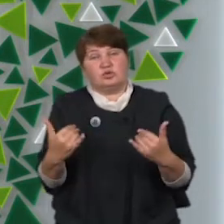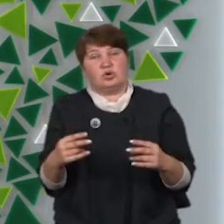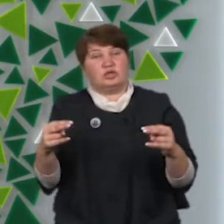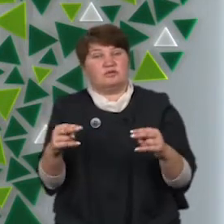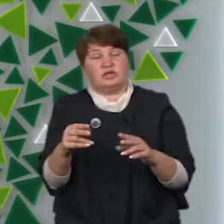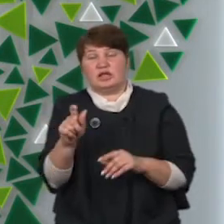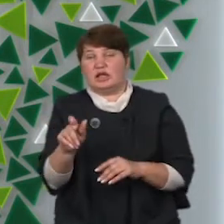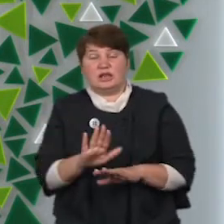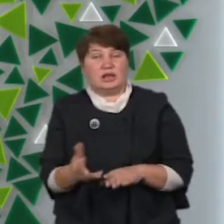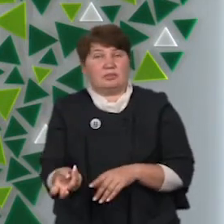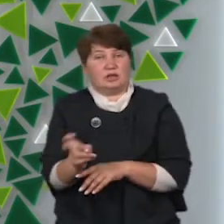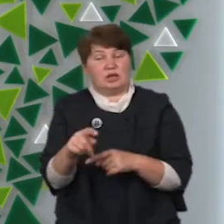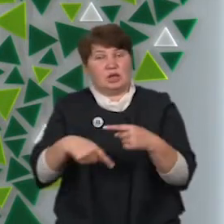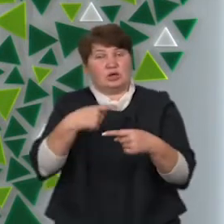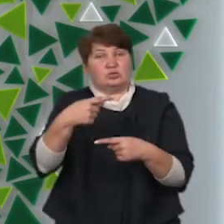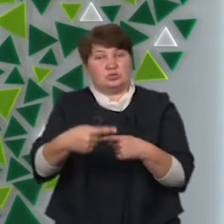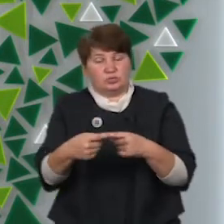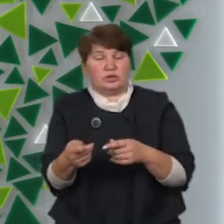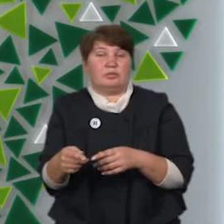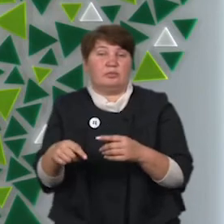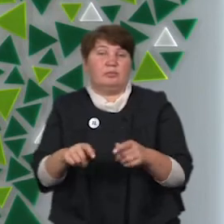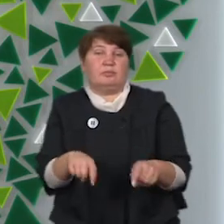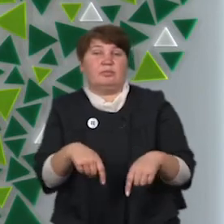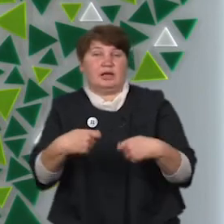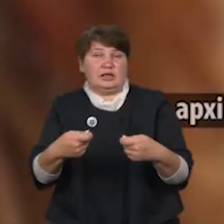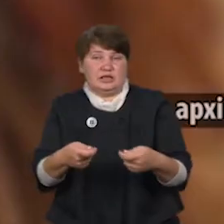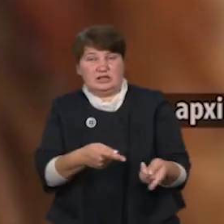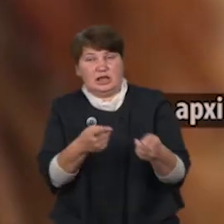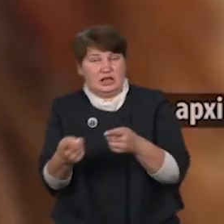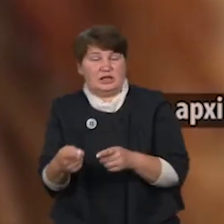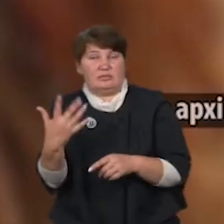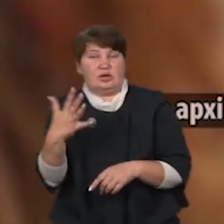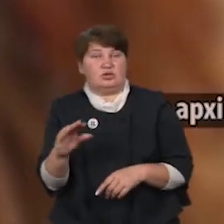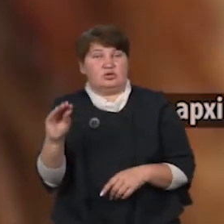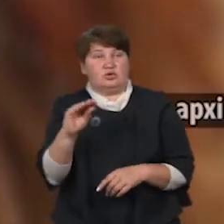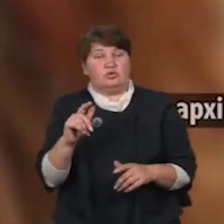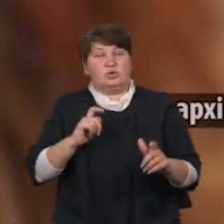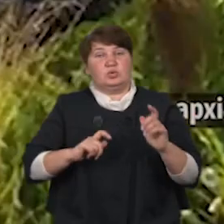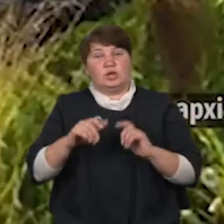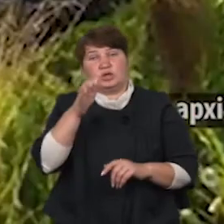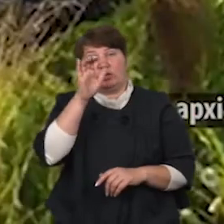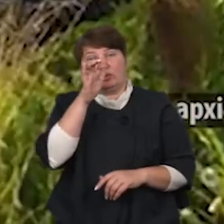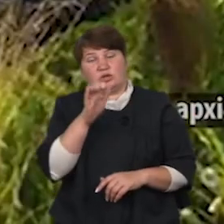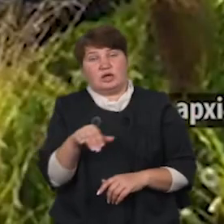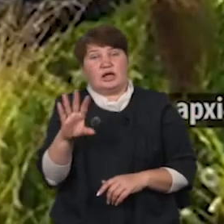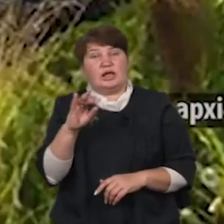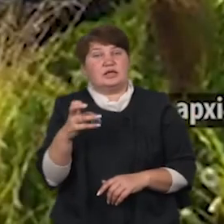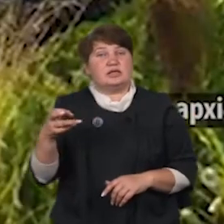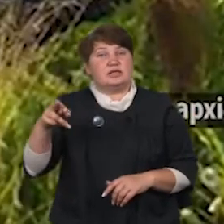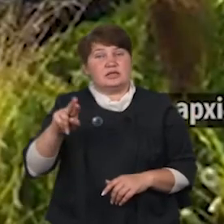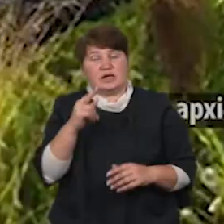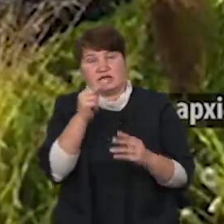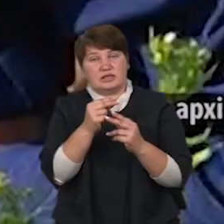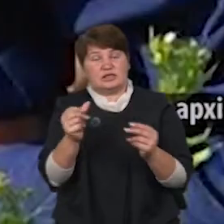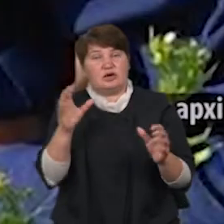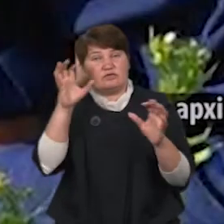прийшли. Наступне засідання перенесли на 5 жовтня. Нагадаю, студентка із Булгарії, Дішлі Еля Зія, зникла в ніч